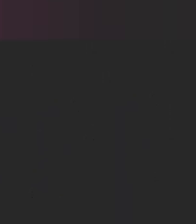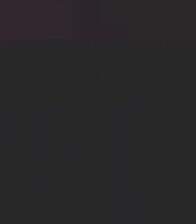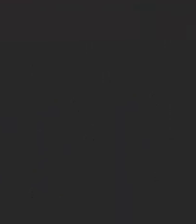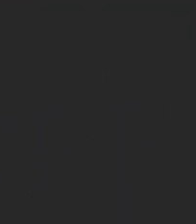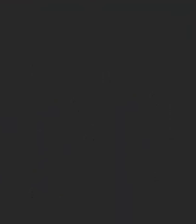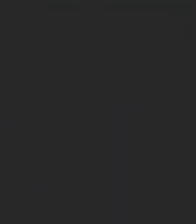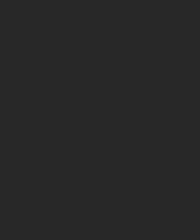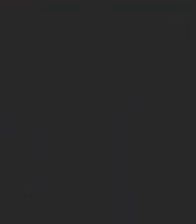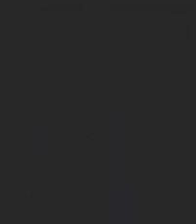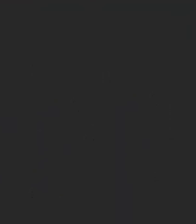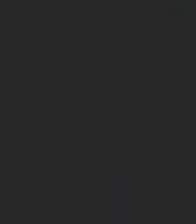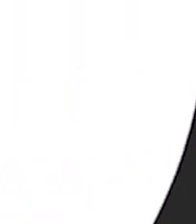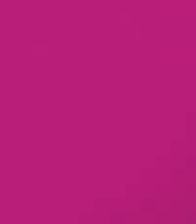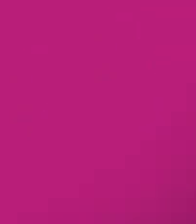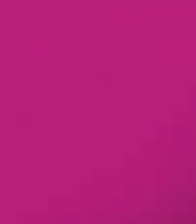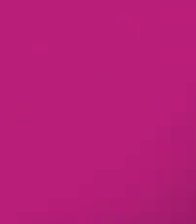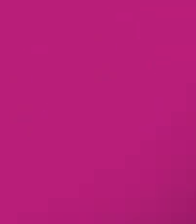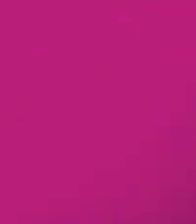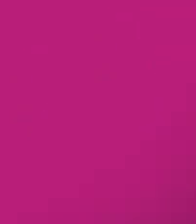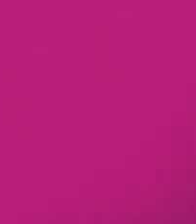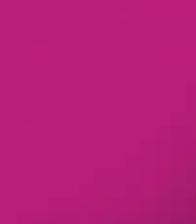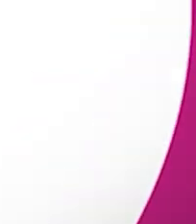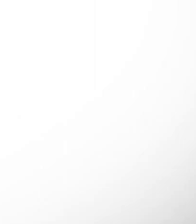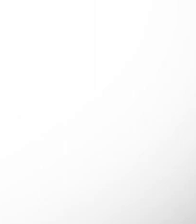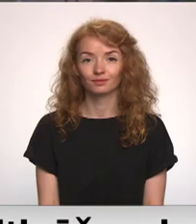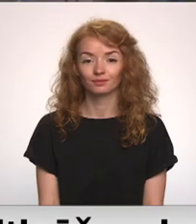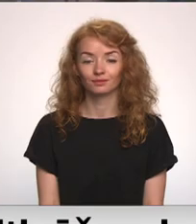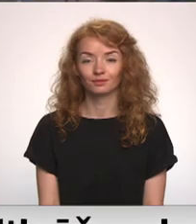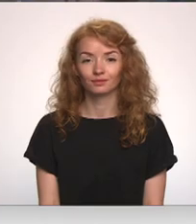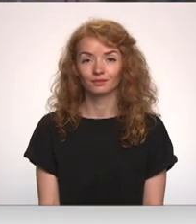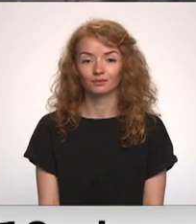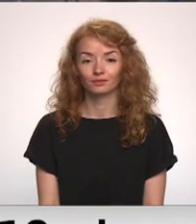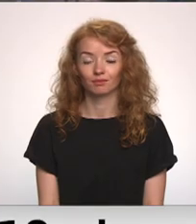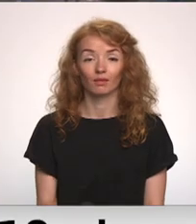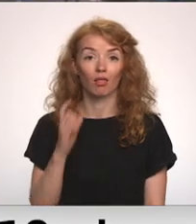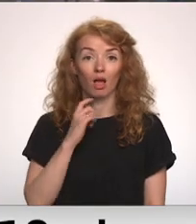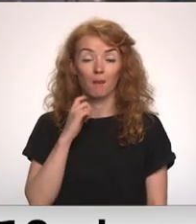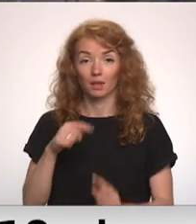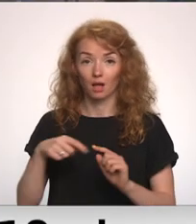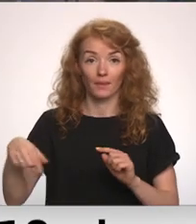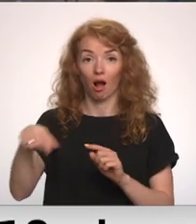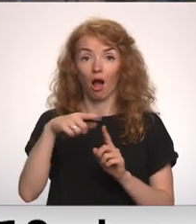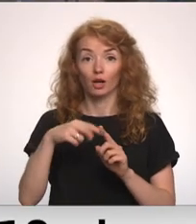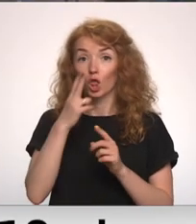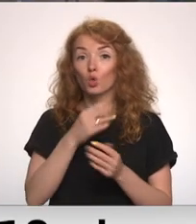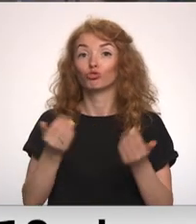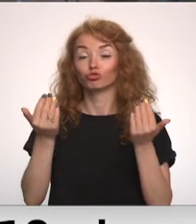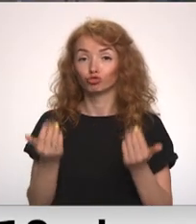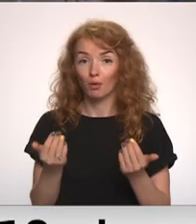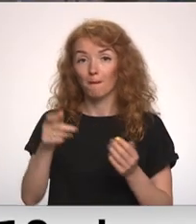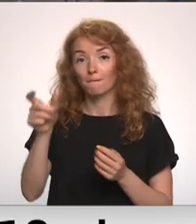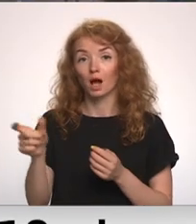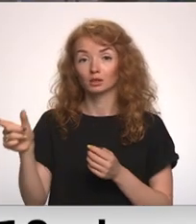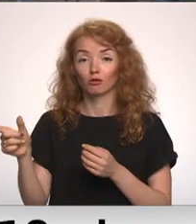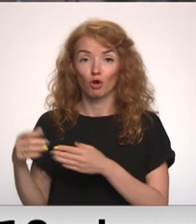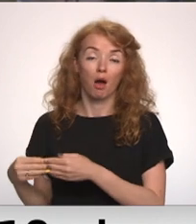Re, visi ēters ir te! Jākapels apkārtnē no šodienas pasažierus pārvedās